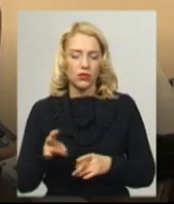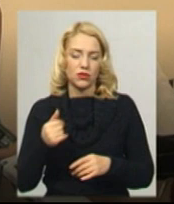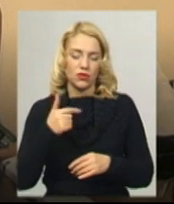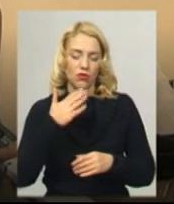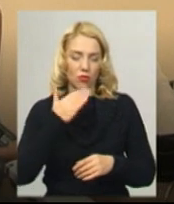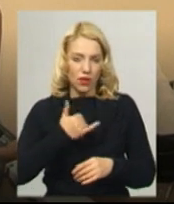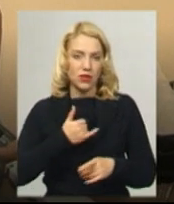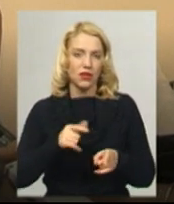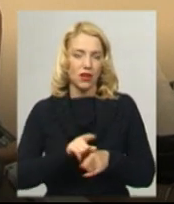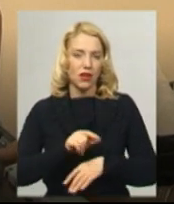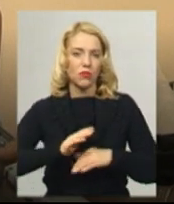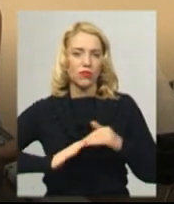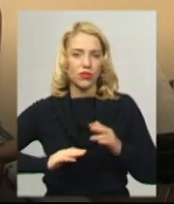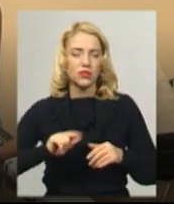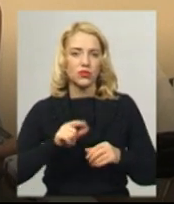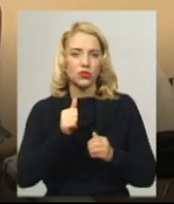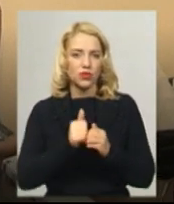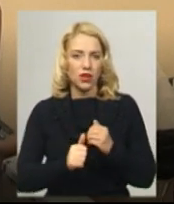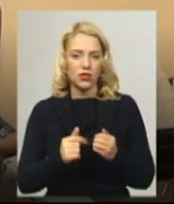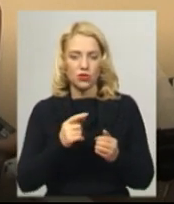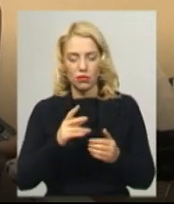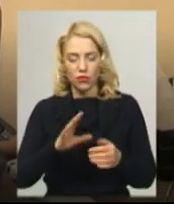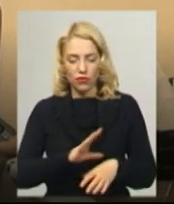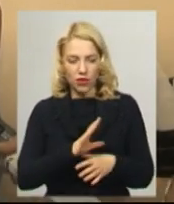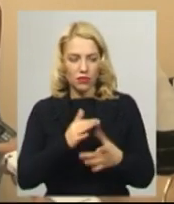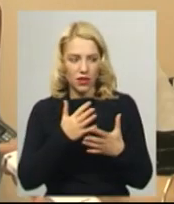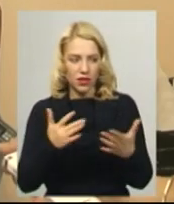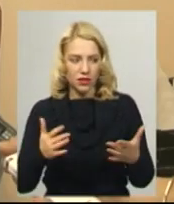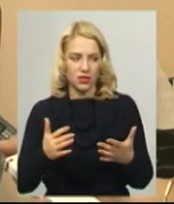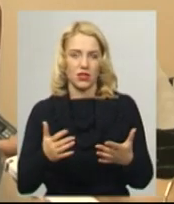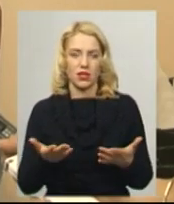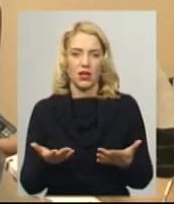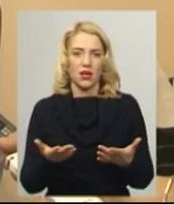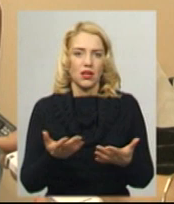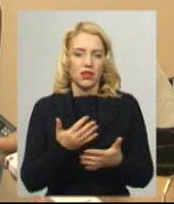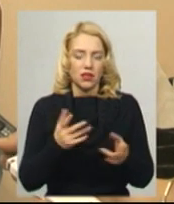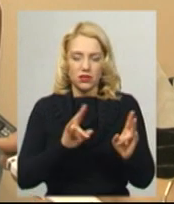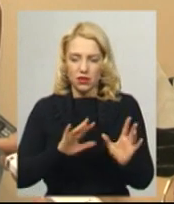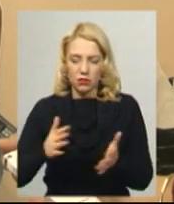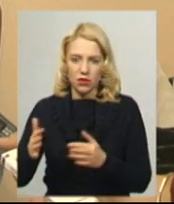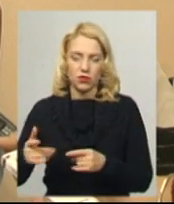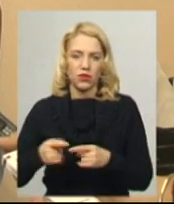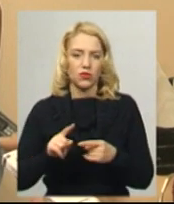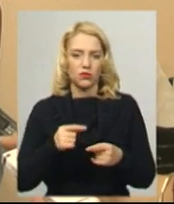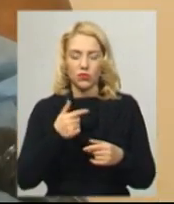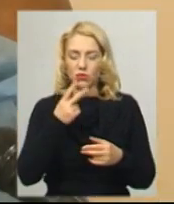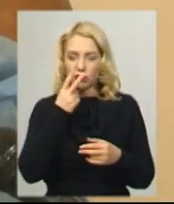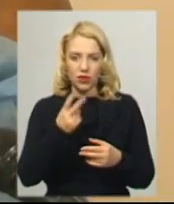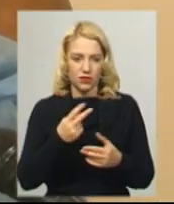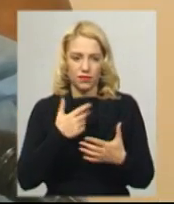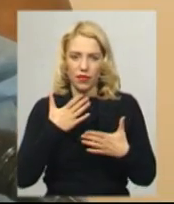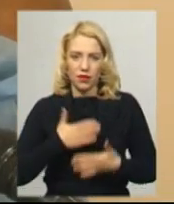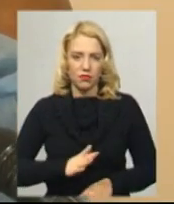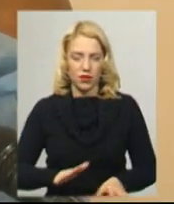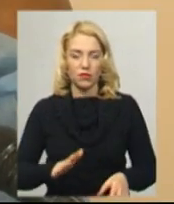доволі часто доводиться бувати на дорожньо-транспортних пригодах, і повірте, це дуже неприємне зреліще. Кров